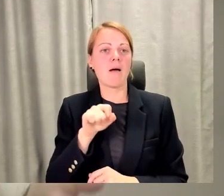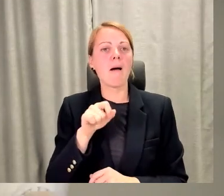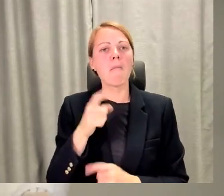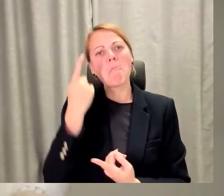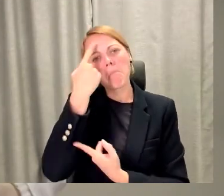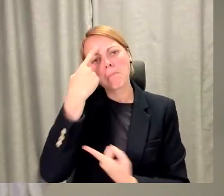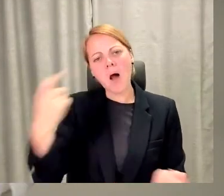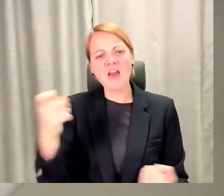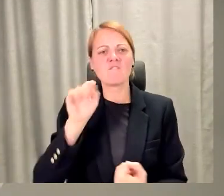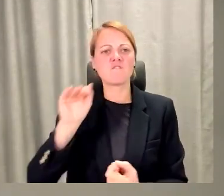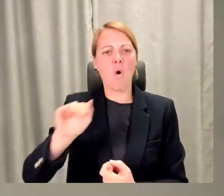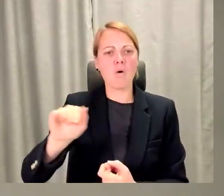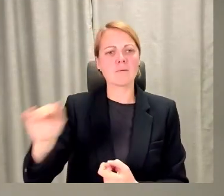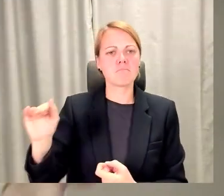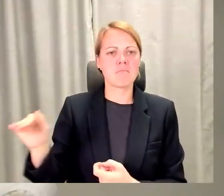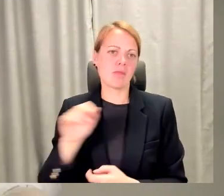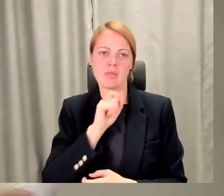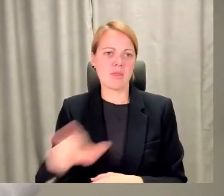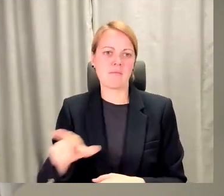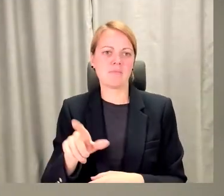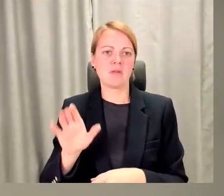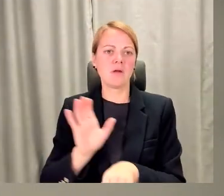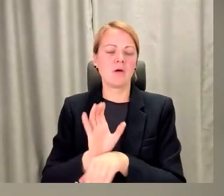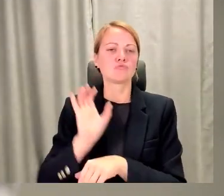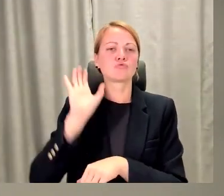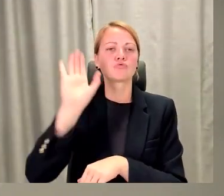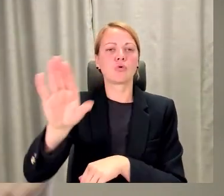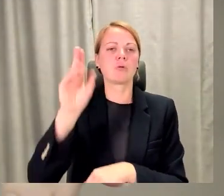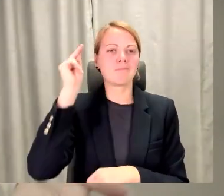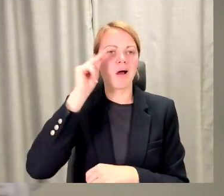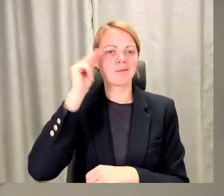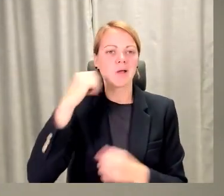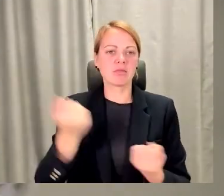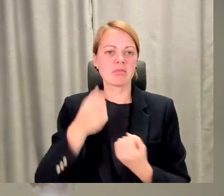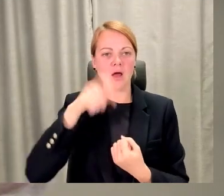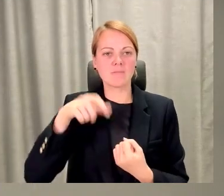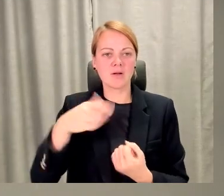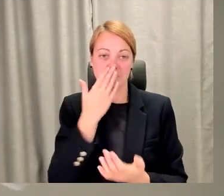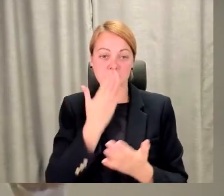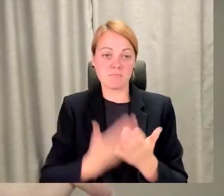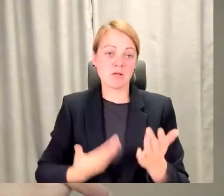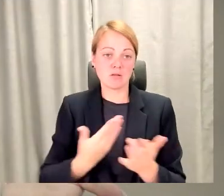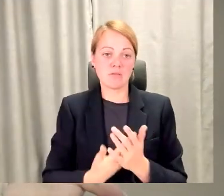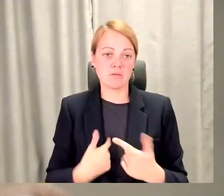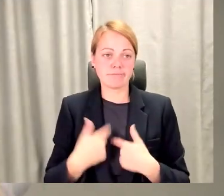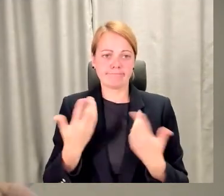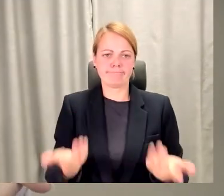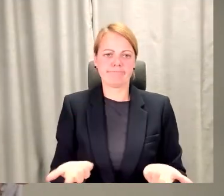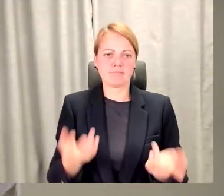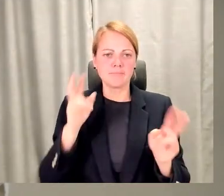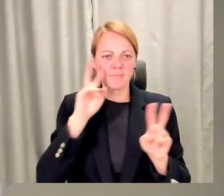darbiniekus, aizsūta uz kaut kādam mācībam. Tas darbinieks atkal par motivāciju runēt nesaprot, kāpēc viņš vispār tur ir.